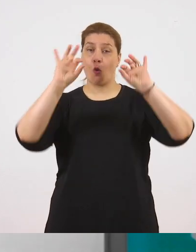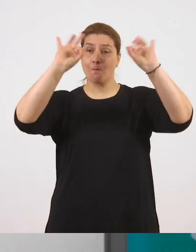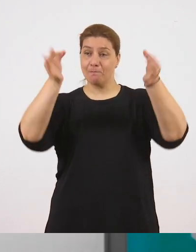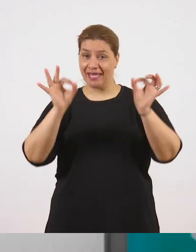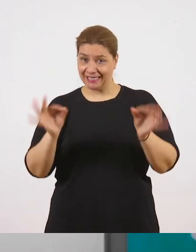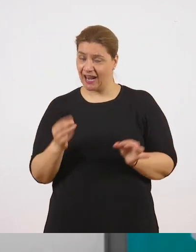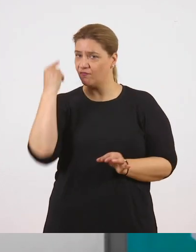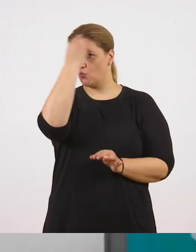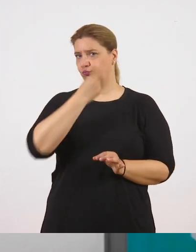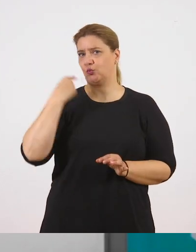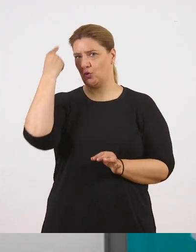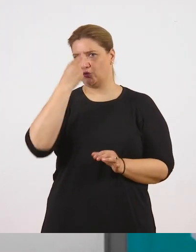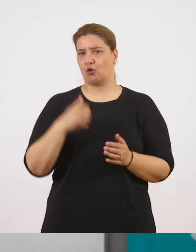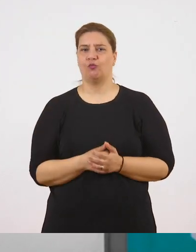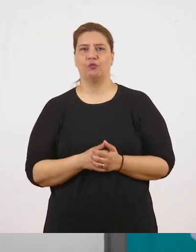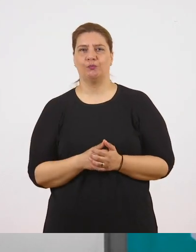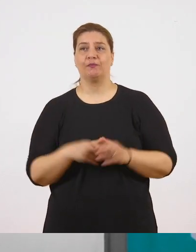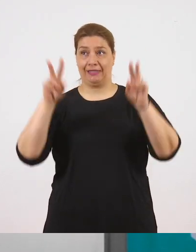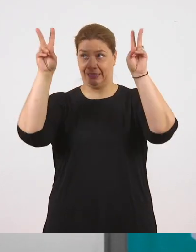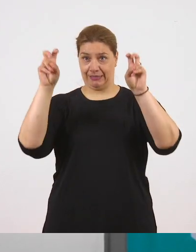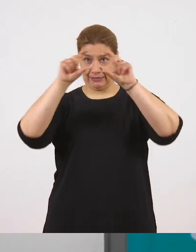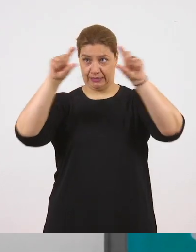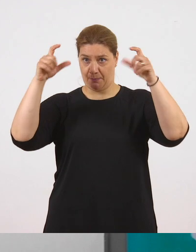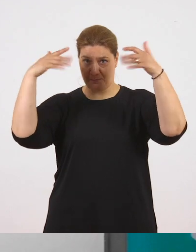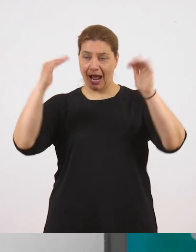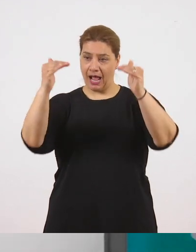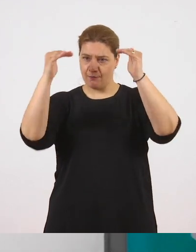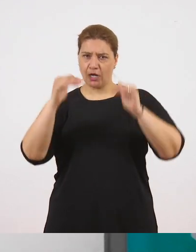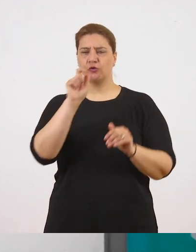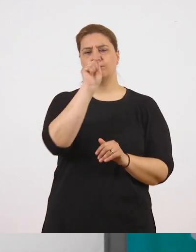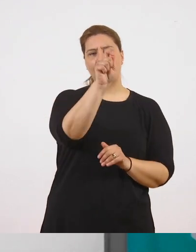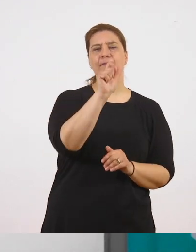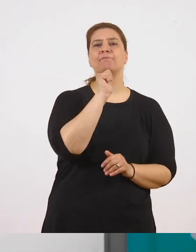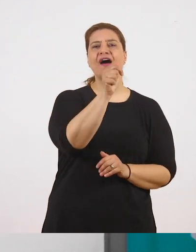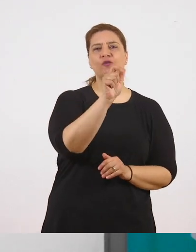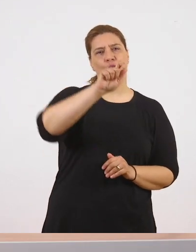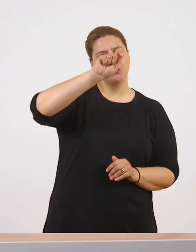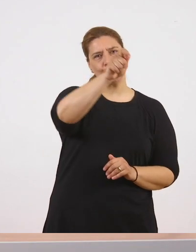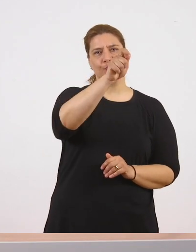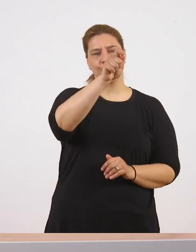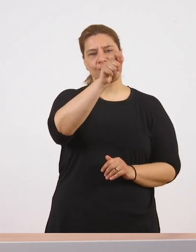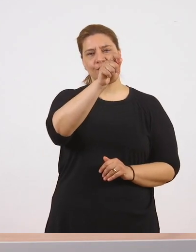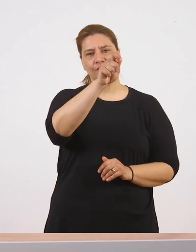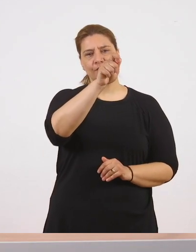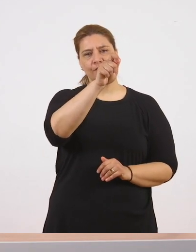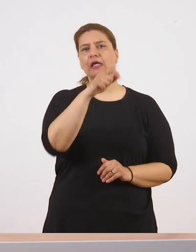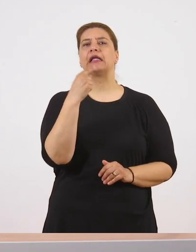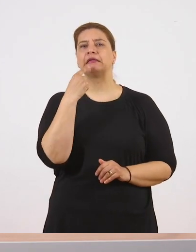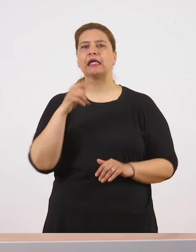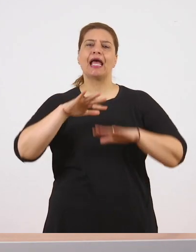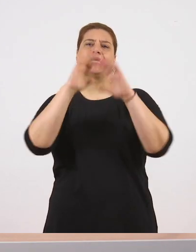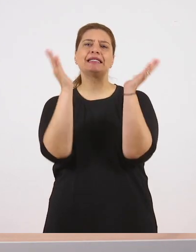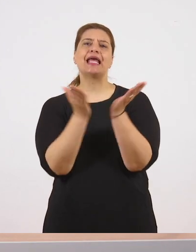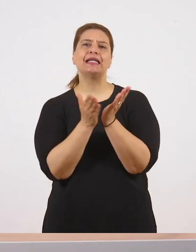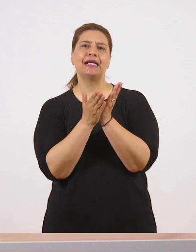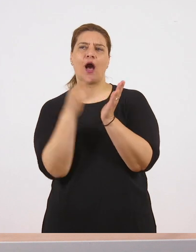προσώπου και βάλτε την πρώτη κουκιδίτσα, bullet όπως έχουμε μάθει να τα λέμε. Δίνουμε έναν γενικό